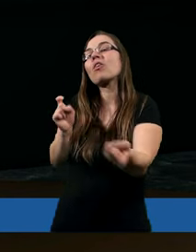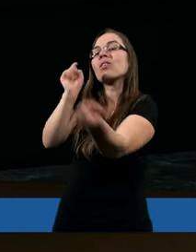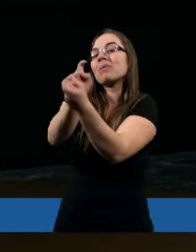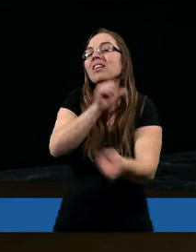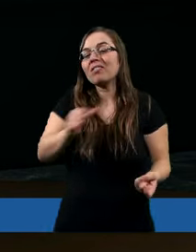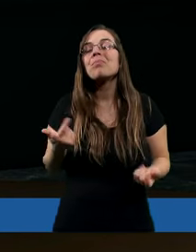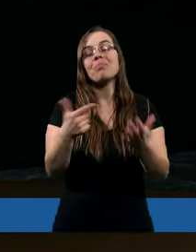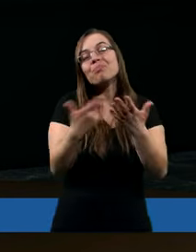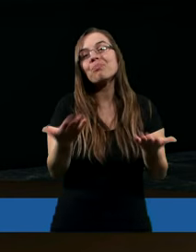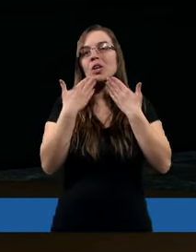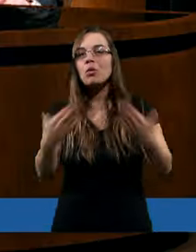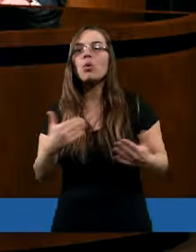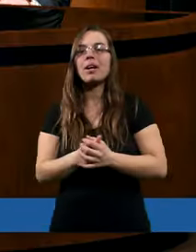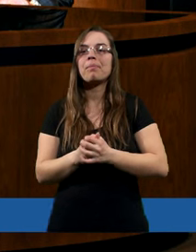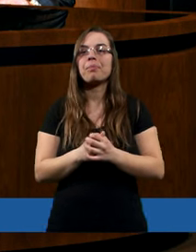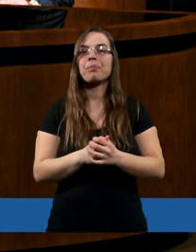Tak, dziękuję bardzo.